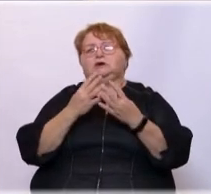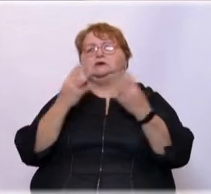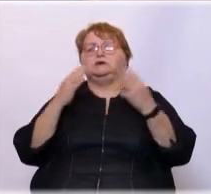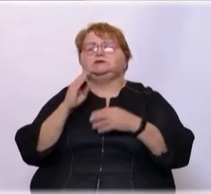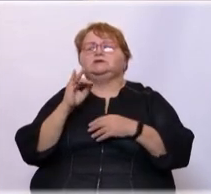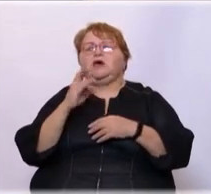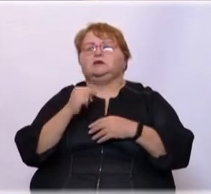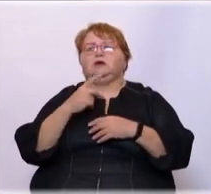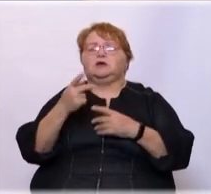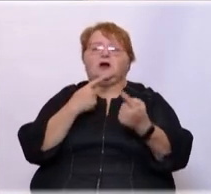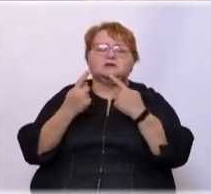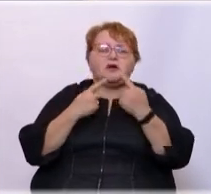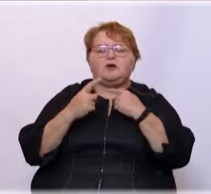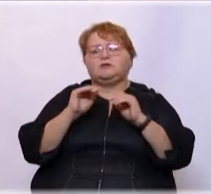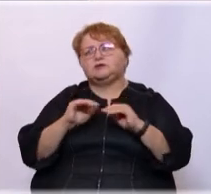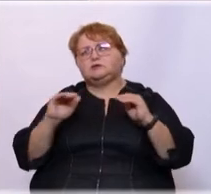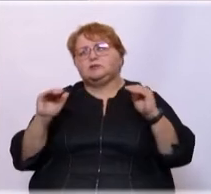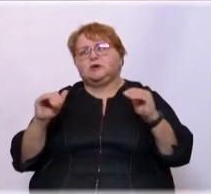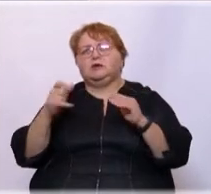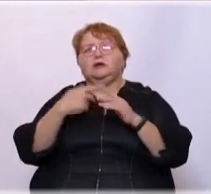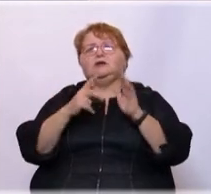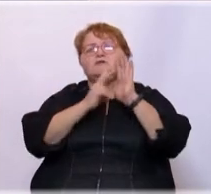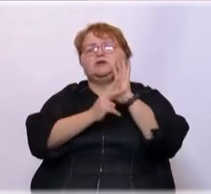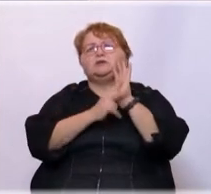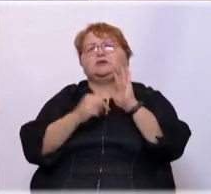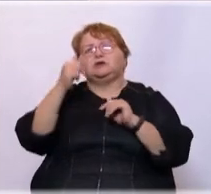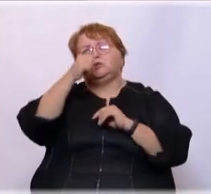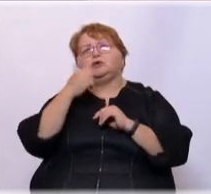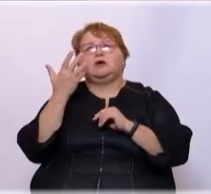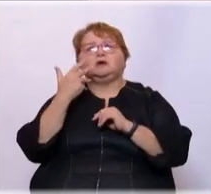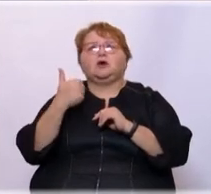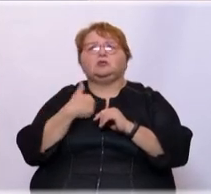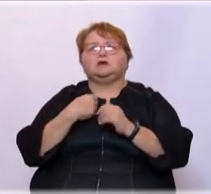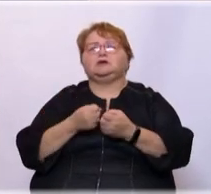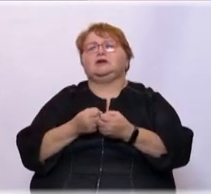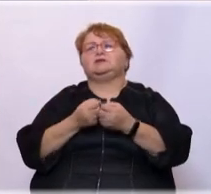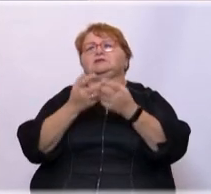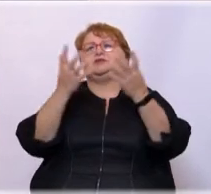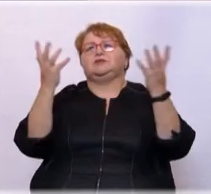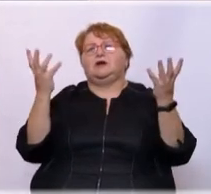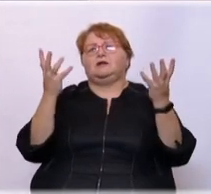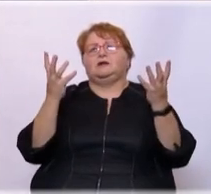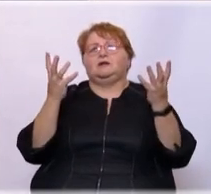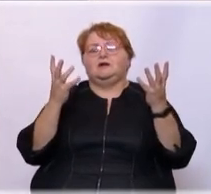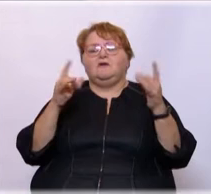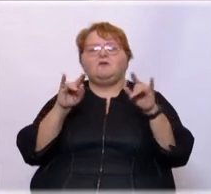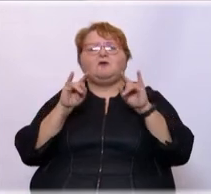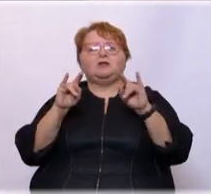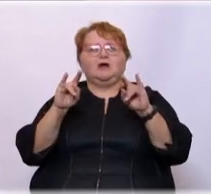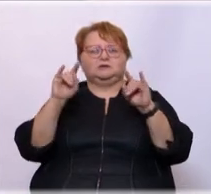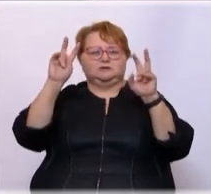говорили с ребятами нашим. Это 80-е годы, когда у нас расцветал фанатский футбол.